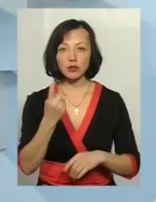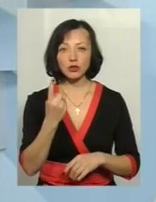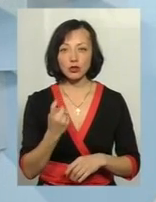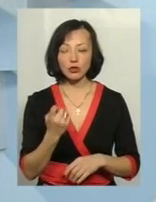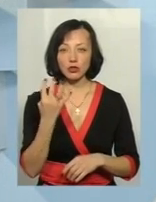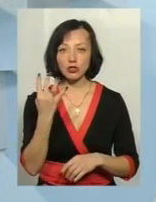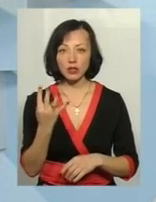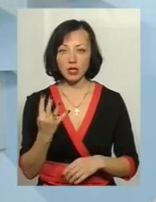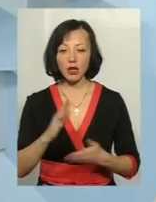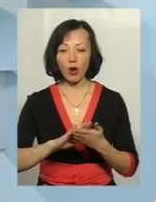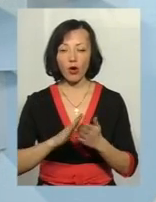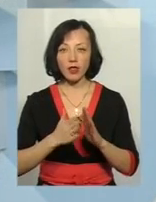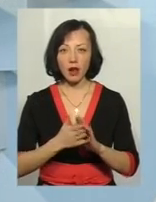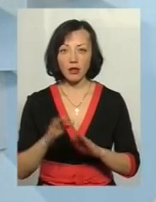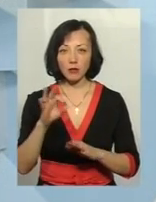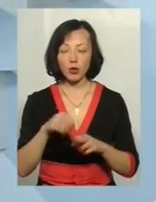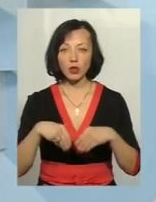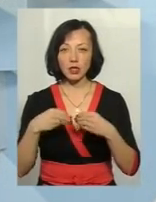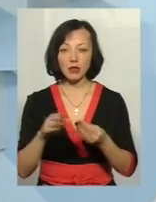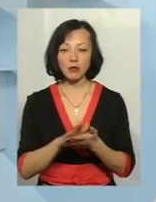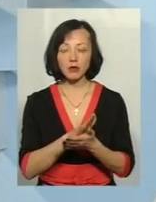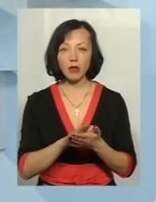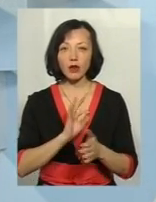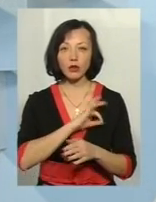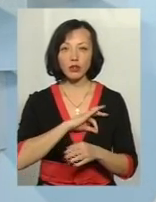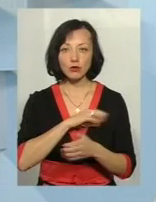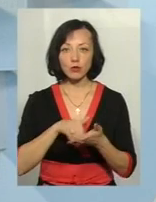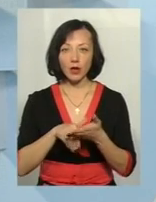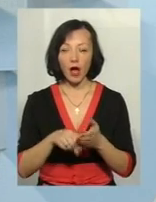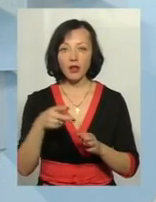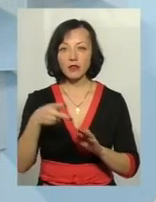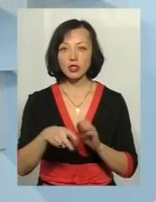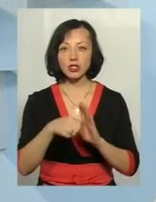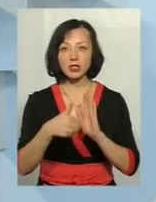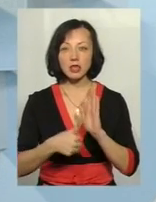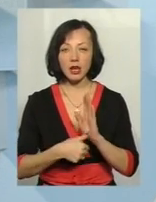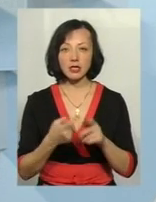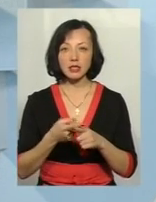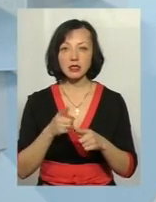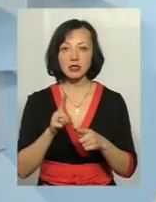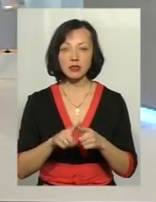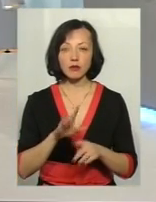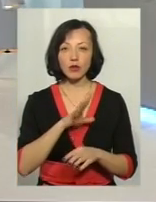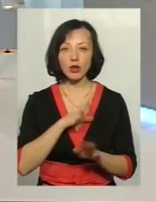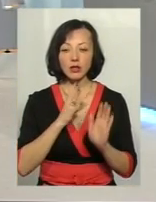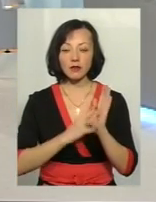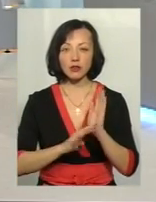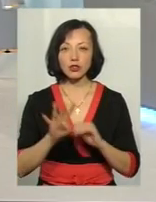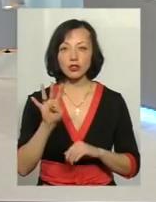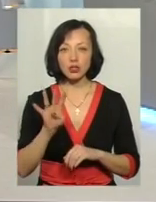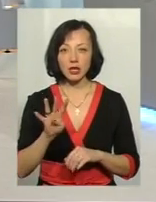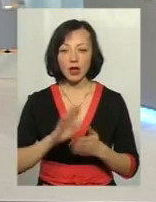контракти про надання безоплатної правової допомоги. У 2016 ця цифра становила 94